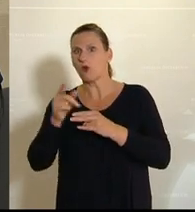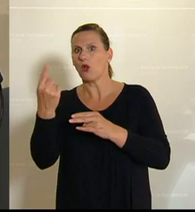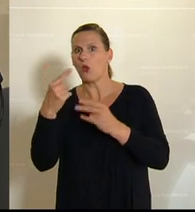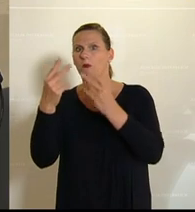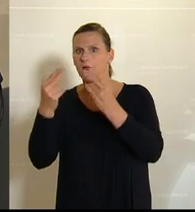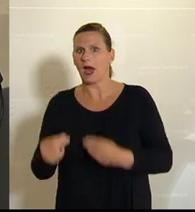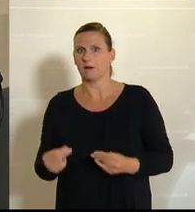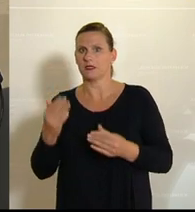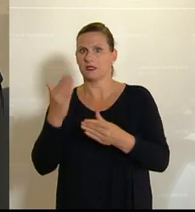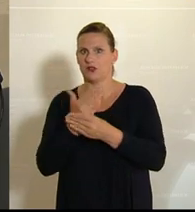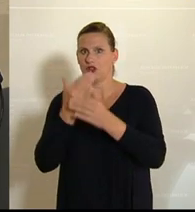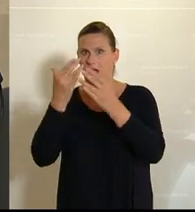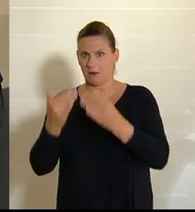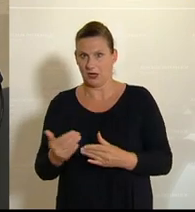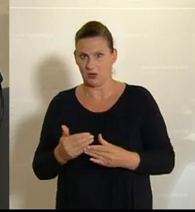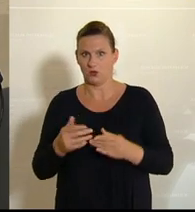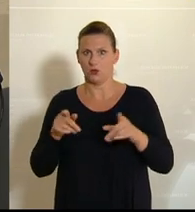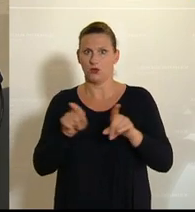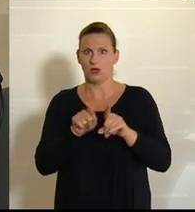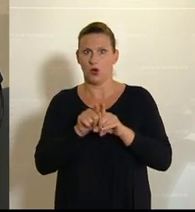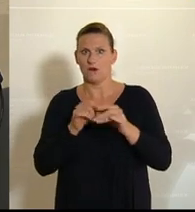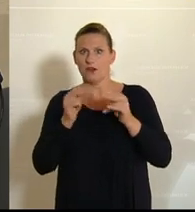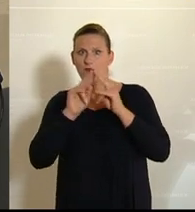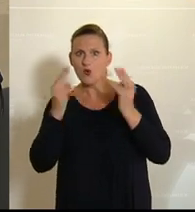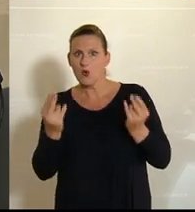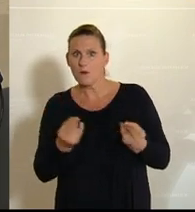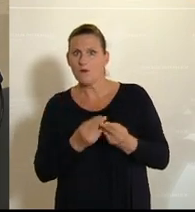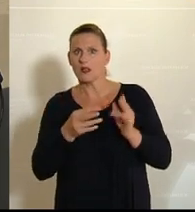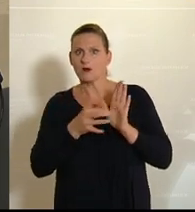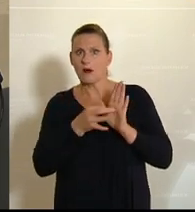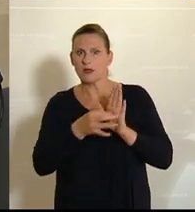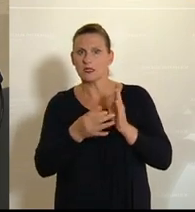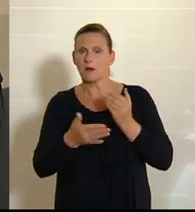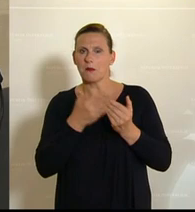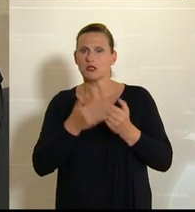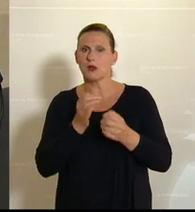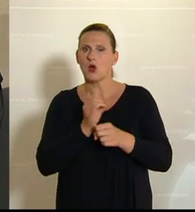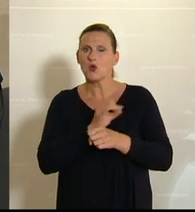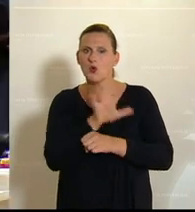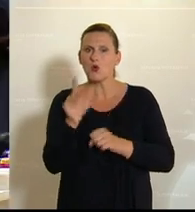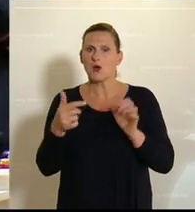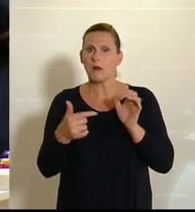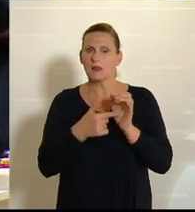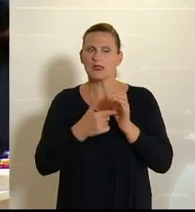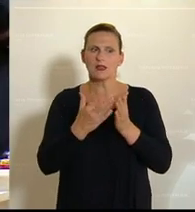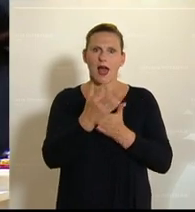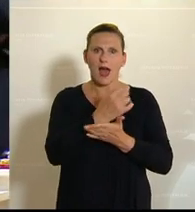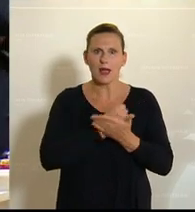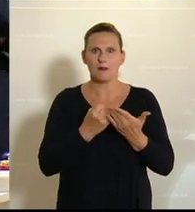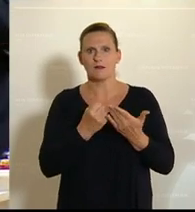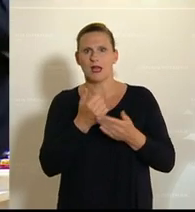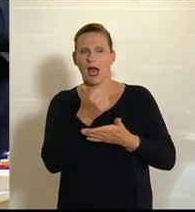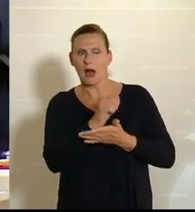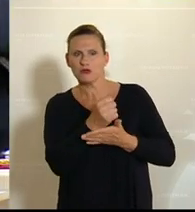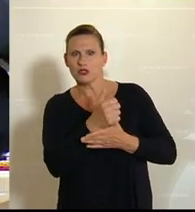Ein Teil des Budgets ist regulär, was die Umweltmaßnahmen betrifft beispielsweise. Aber Corona-bedingt lassen sich die Einnahmen nicht abschätzen